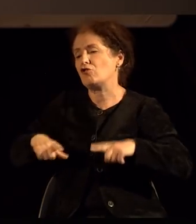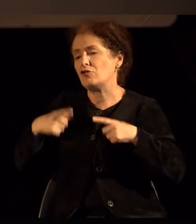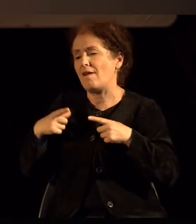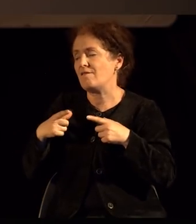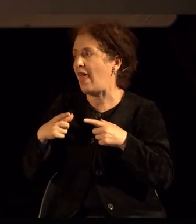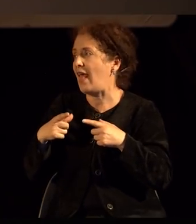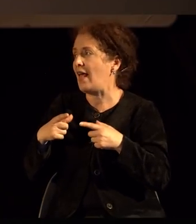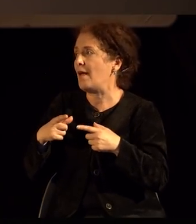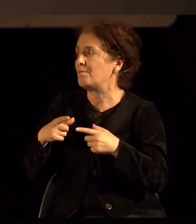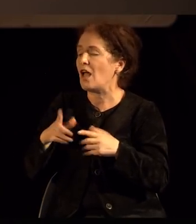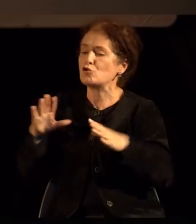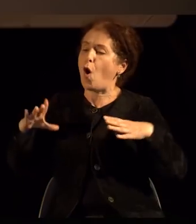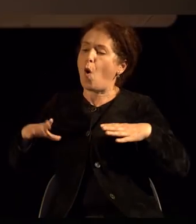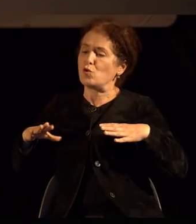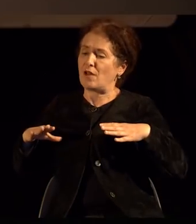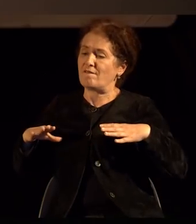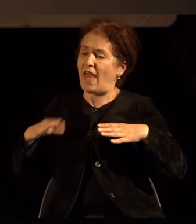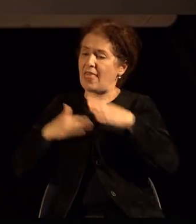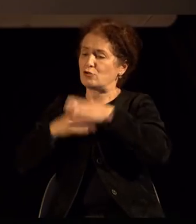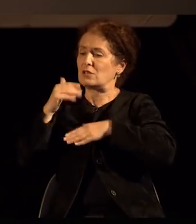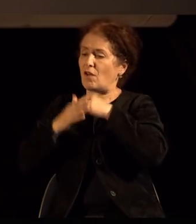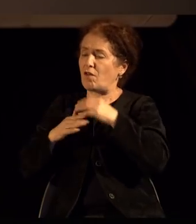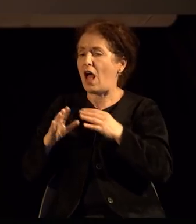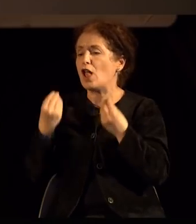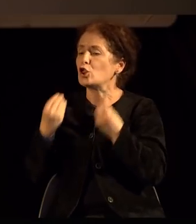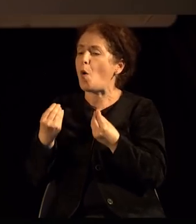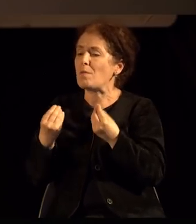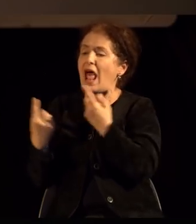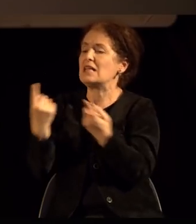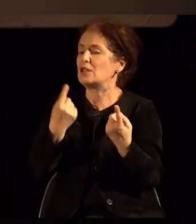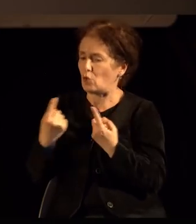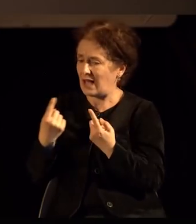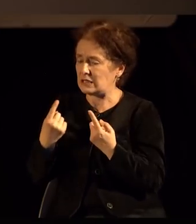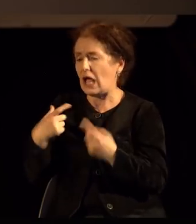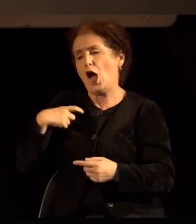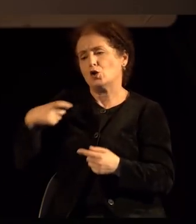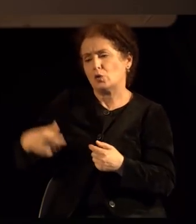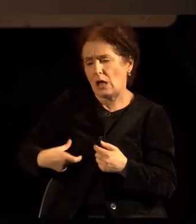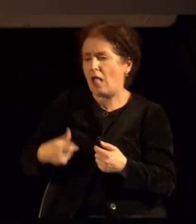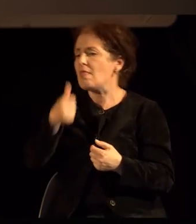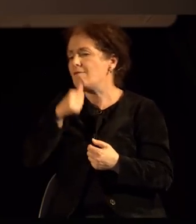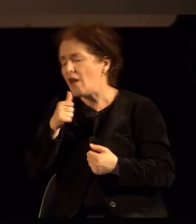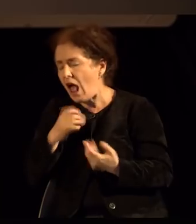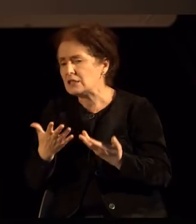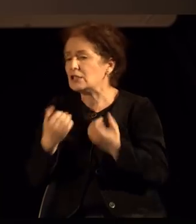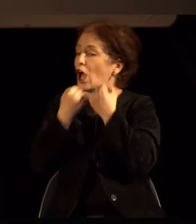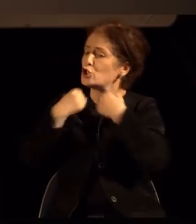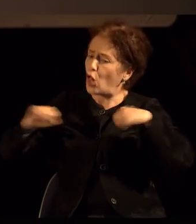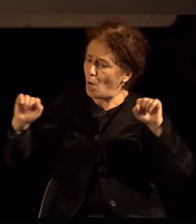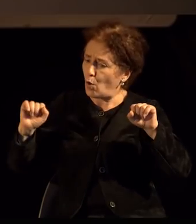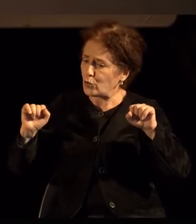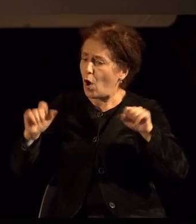живее со уживање и во благосостојба, социјална и во слобода.